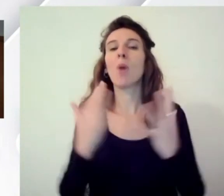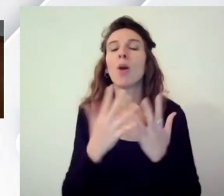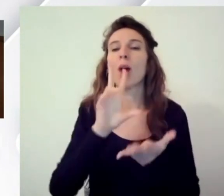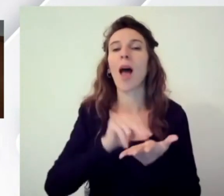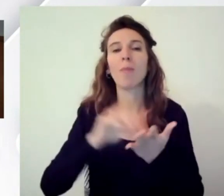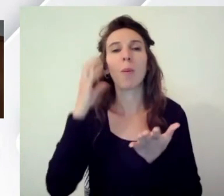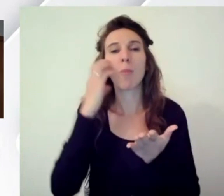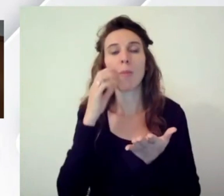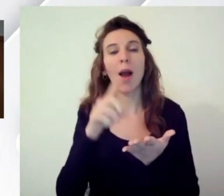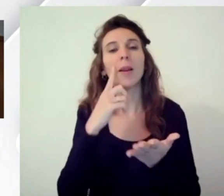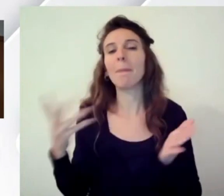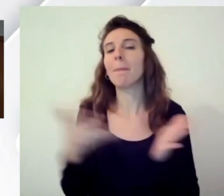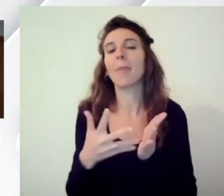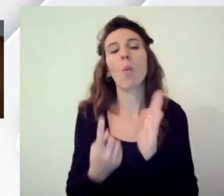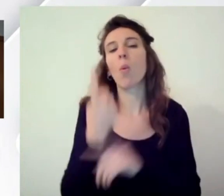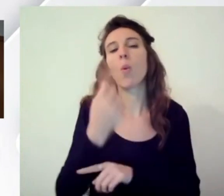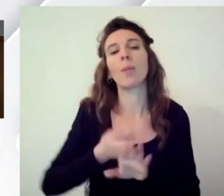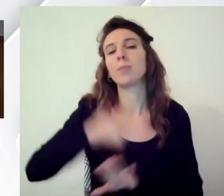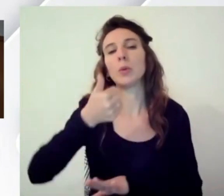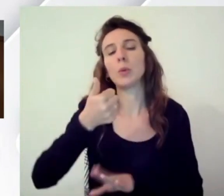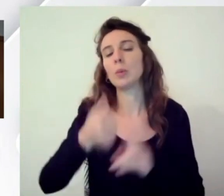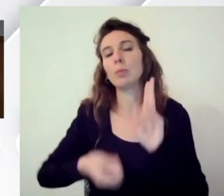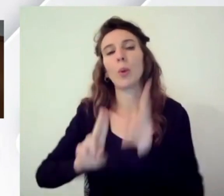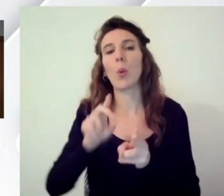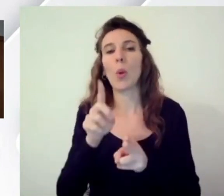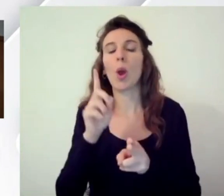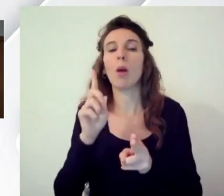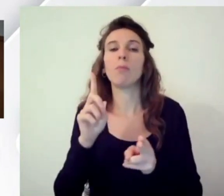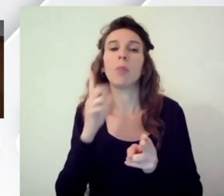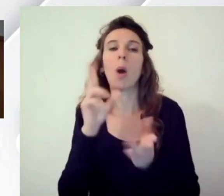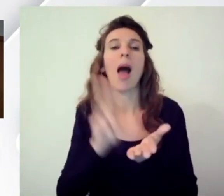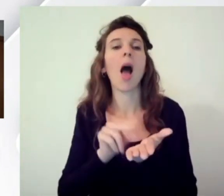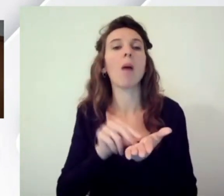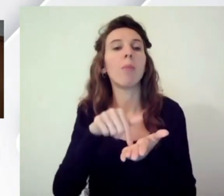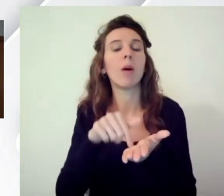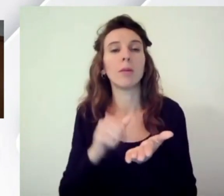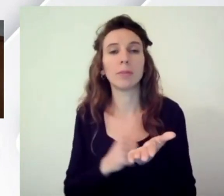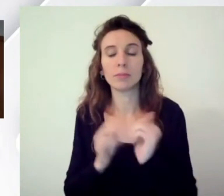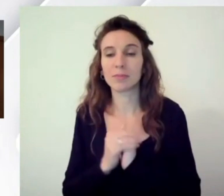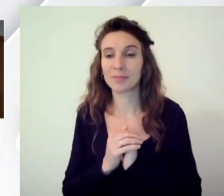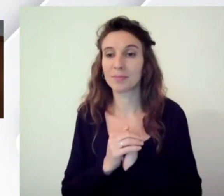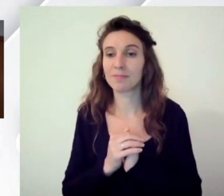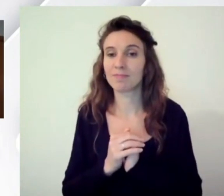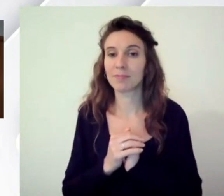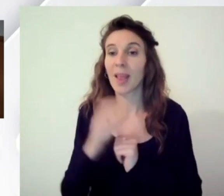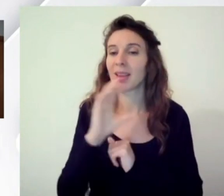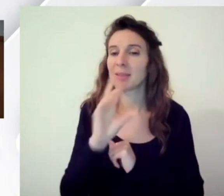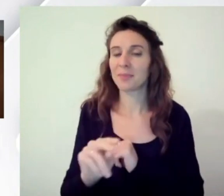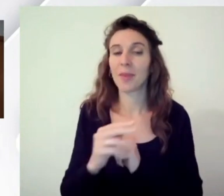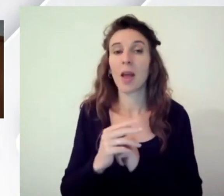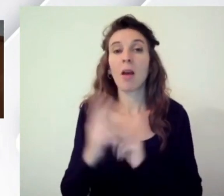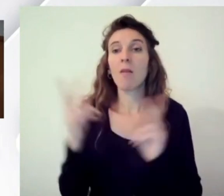la criticità più grande Cristian che troviamo nel mondo delle app mobile dunque abbiamo detto che oggi è possibile